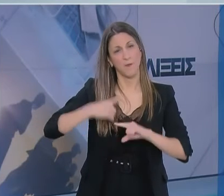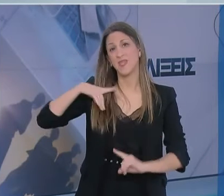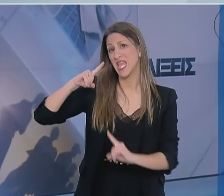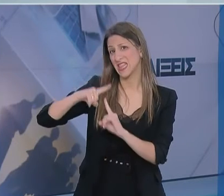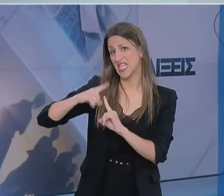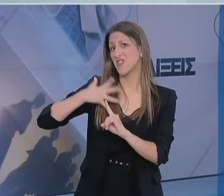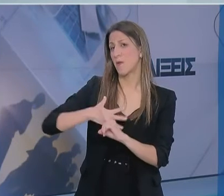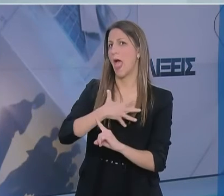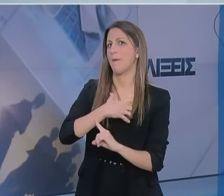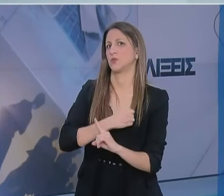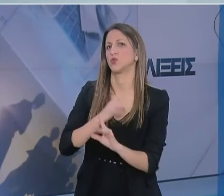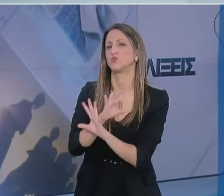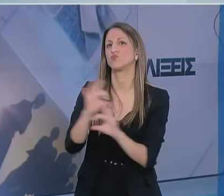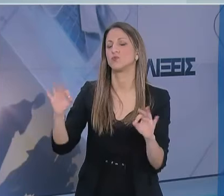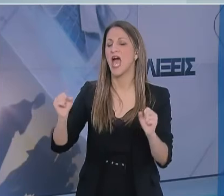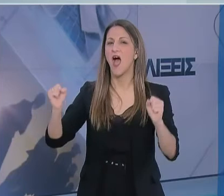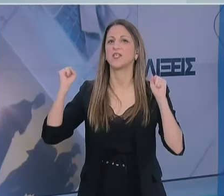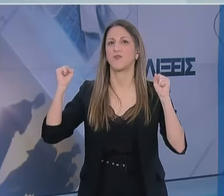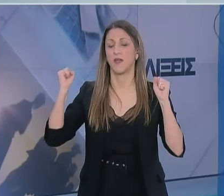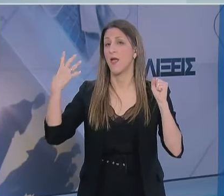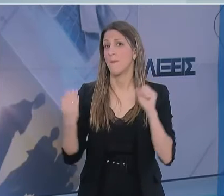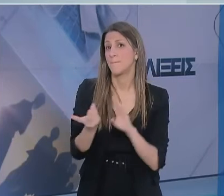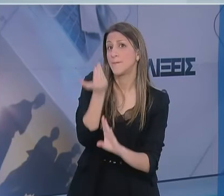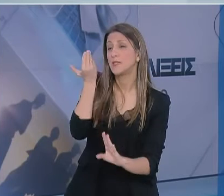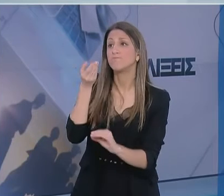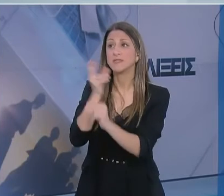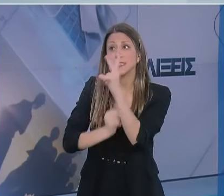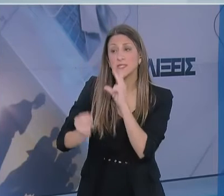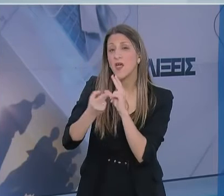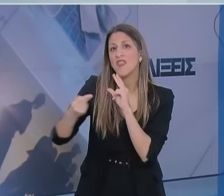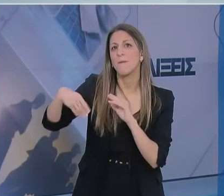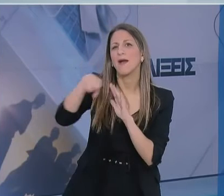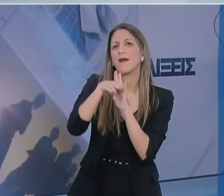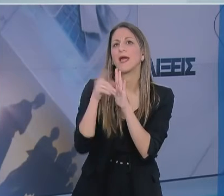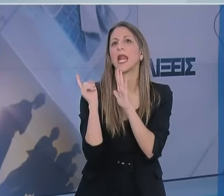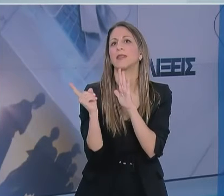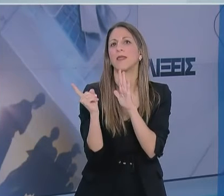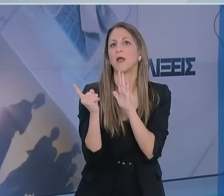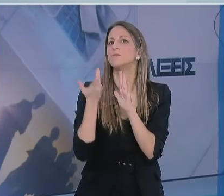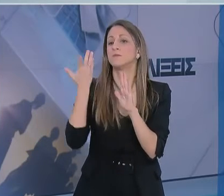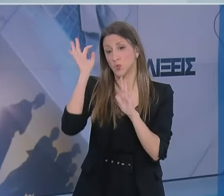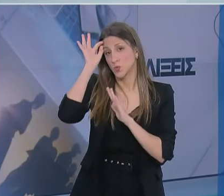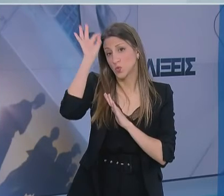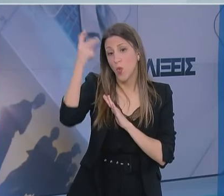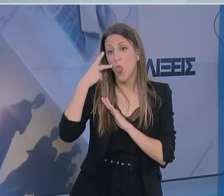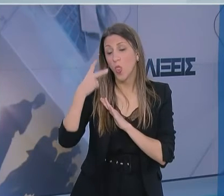αξιόπιστα και να χρησιμοποιηθούν με συγκεκριμένα κριτήρια για την καλύτερη επιδημιολογική καταγραφή της πορείας του ιού στη χώρα.